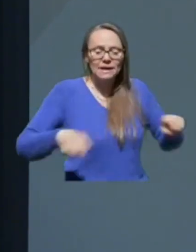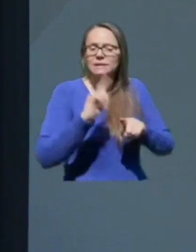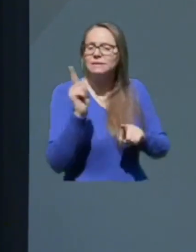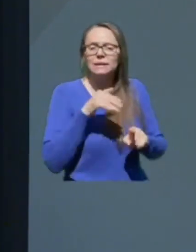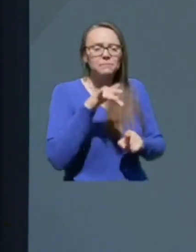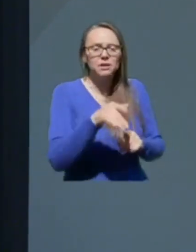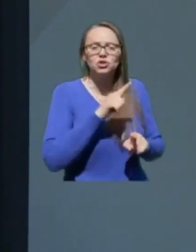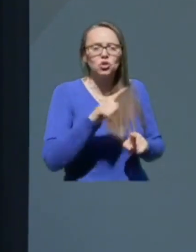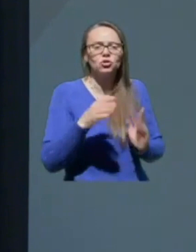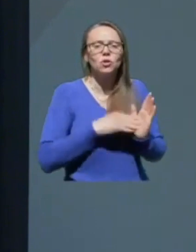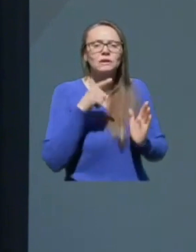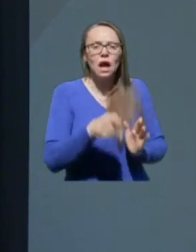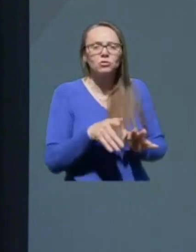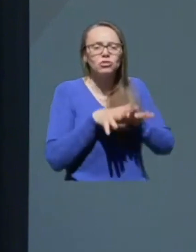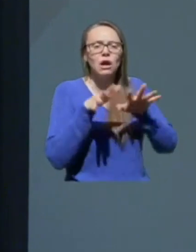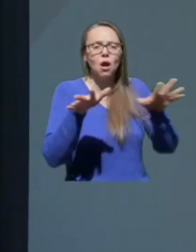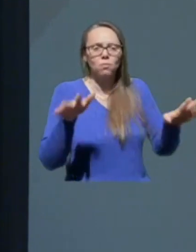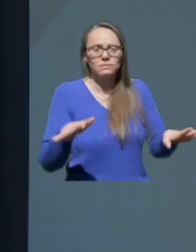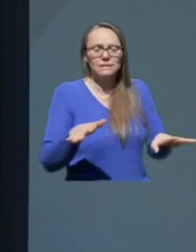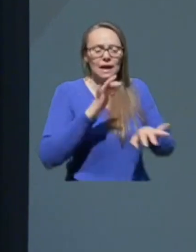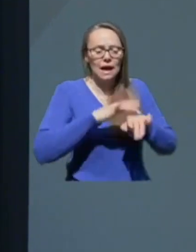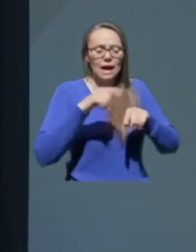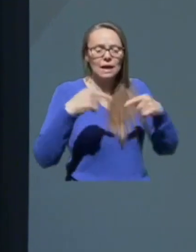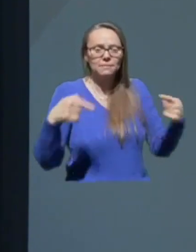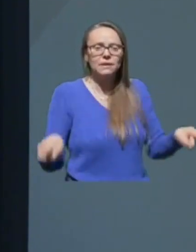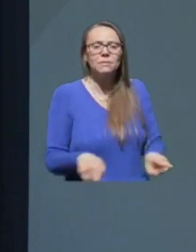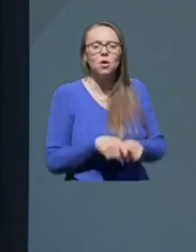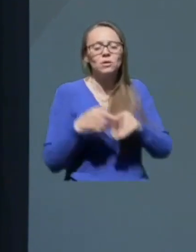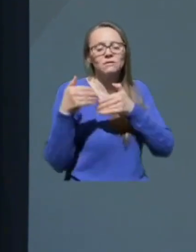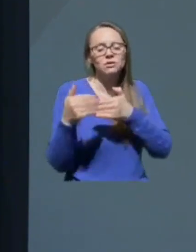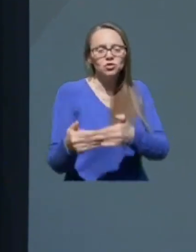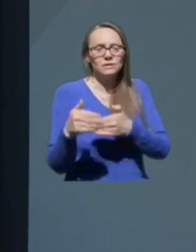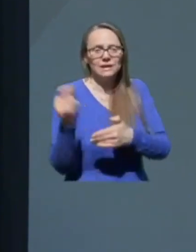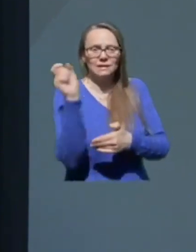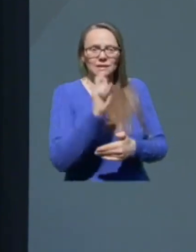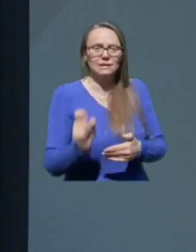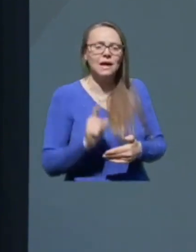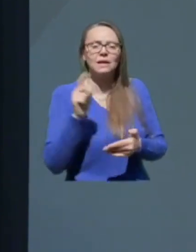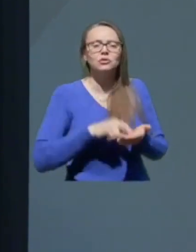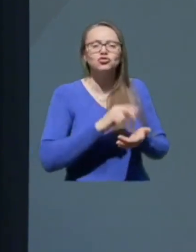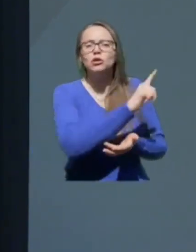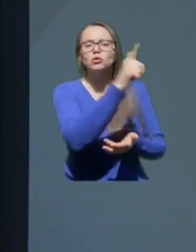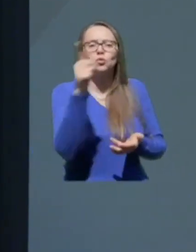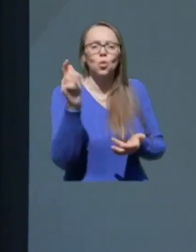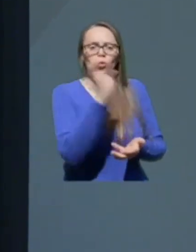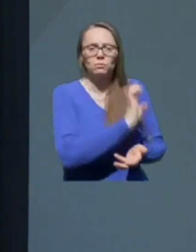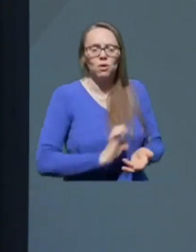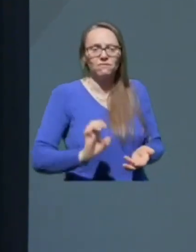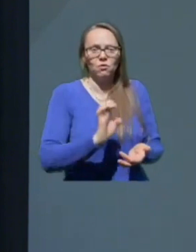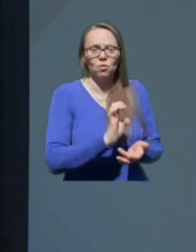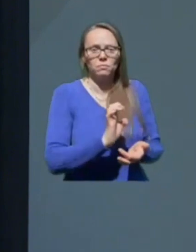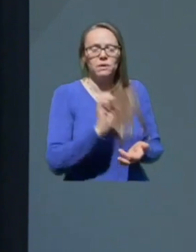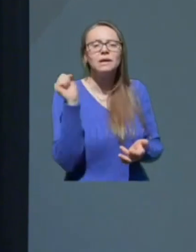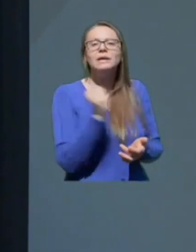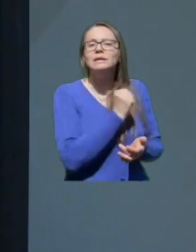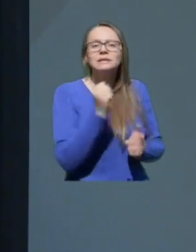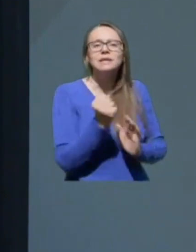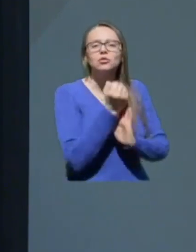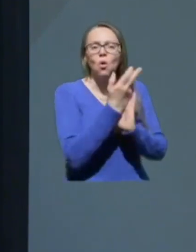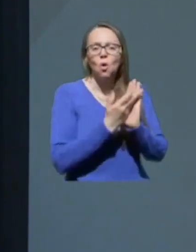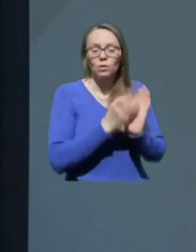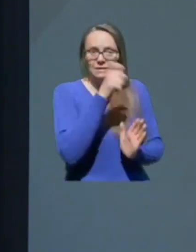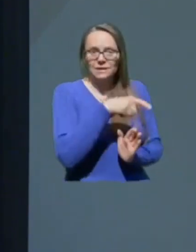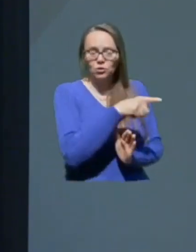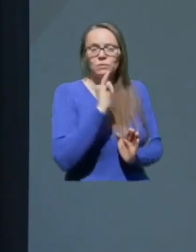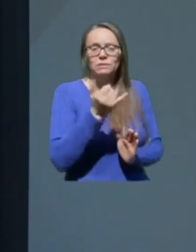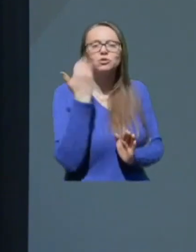takšnega obsega epidemije, kot je to v sosednji Italiji in še drugod po Evropi. Zato ocenjujem, da